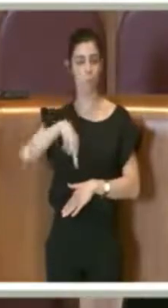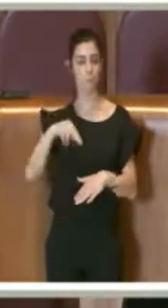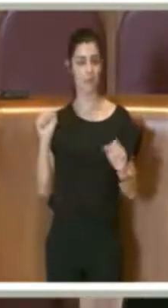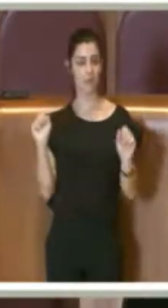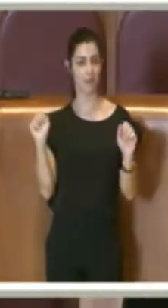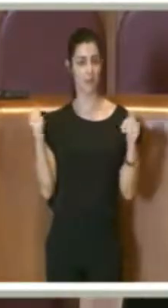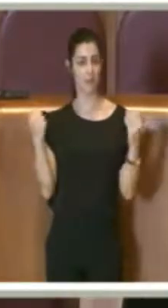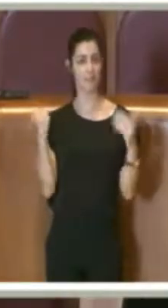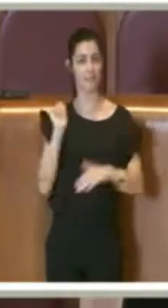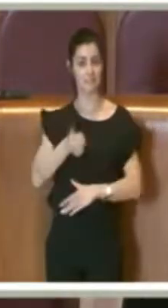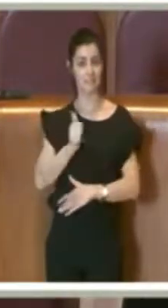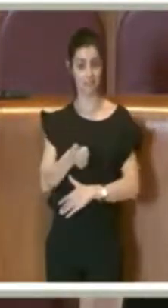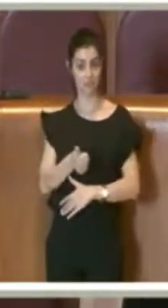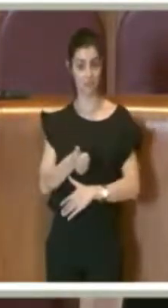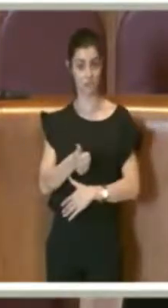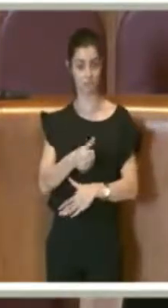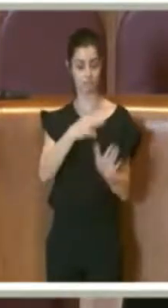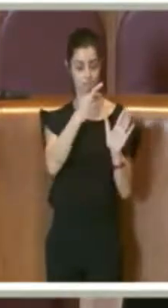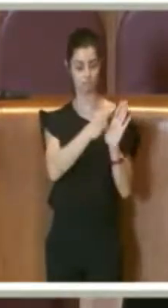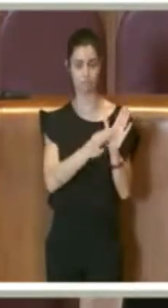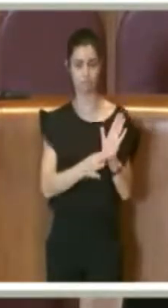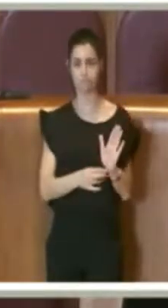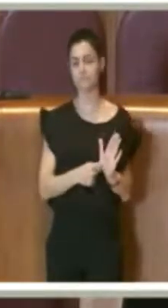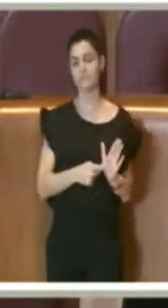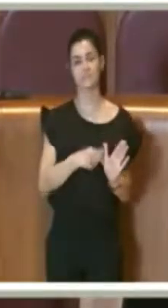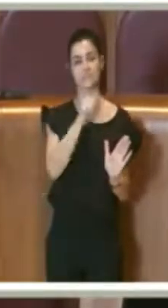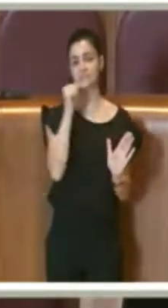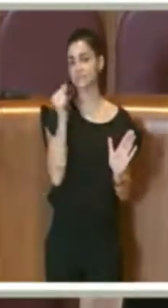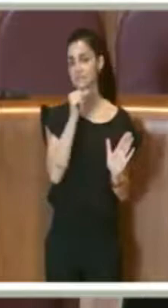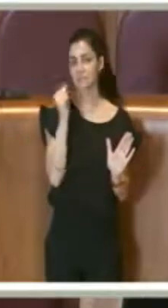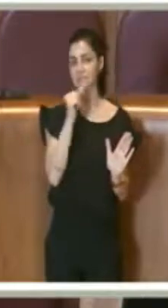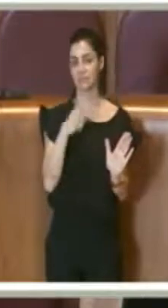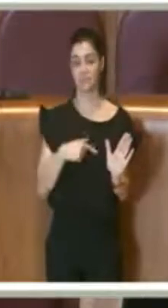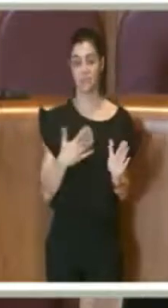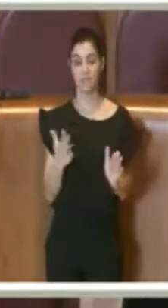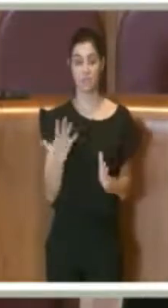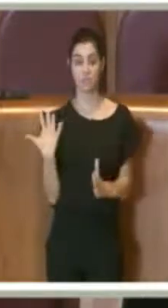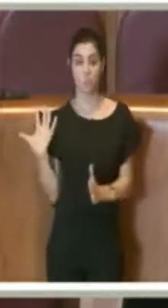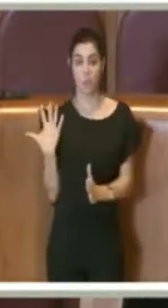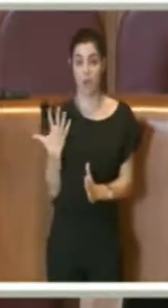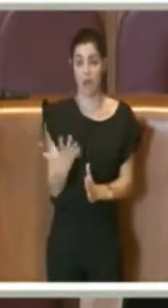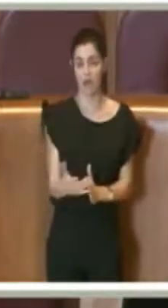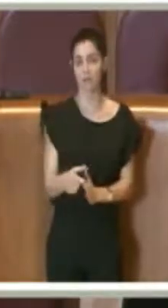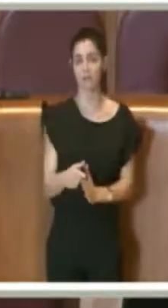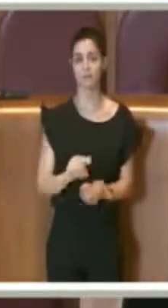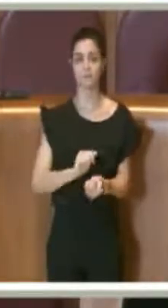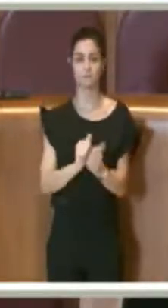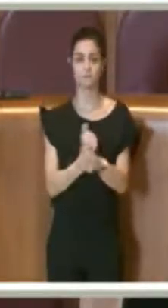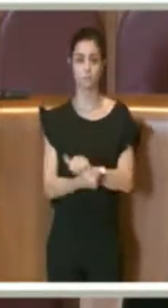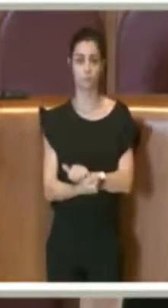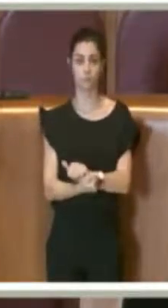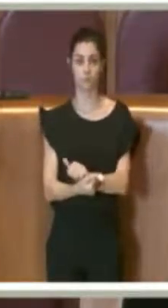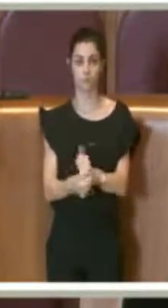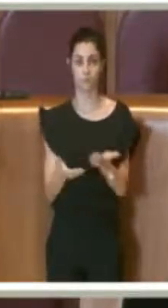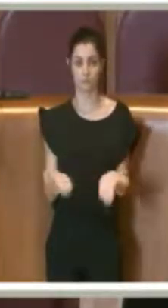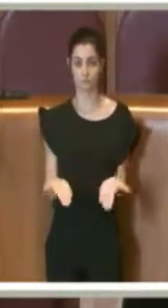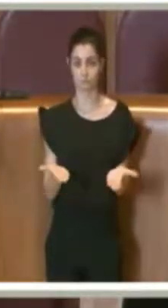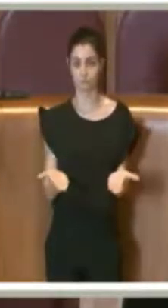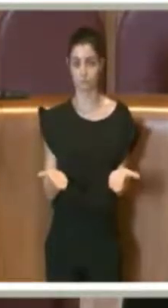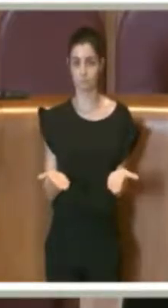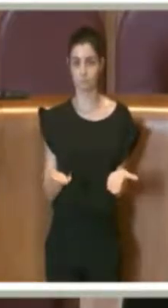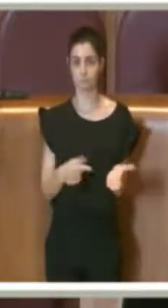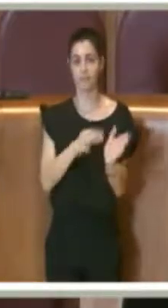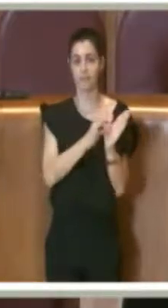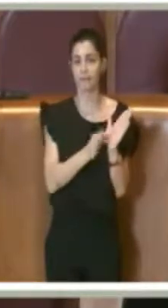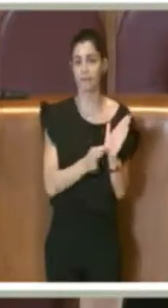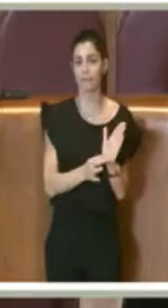È un regolamento che ha bisogno, quindi, dopo cinque anni di un'attualizzazione, è un